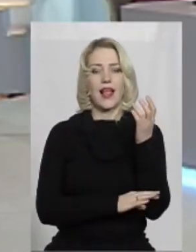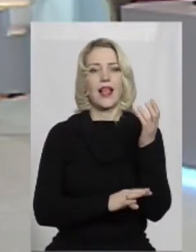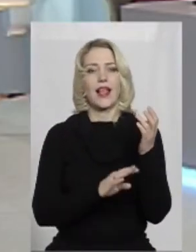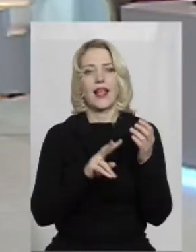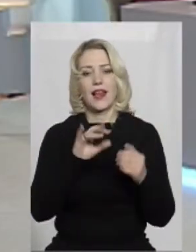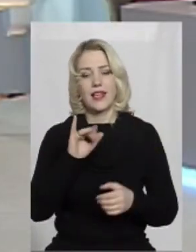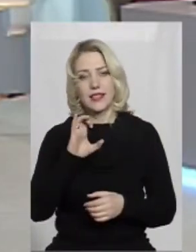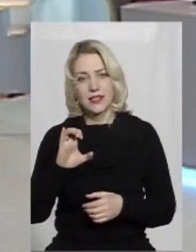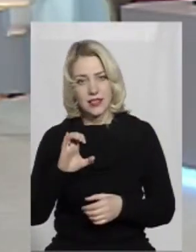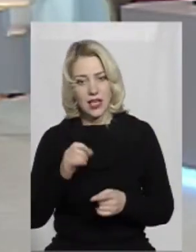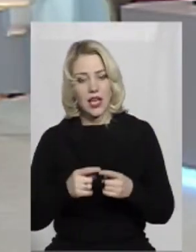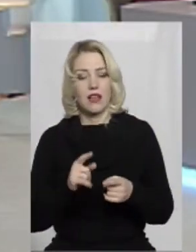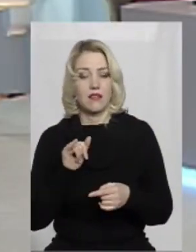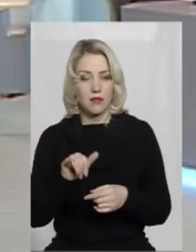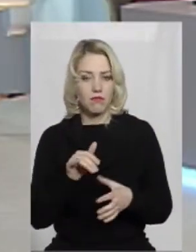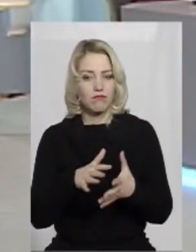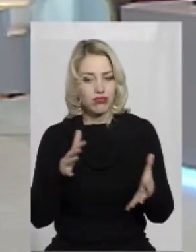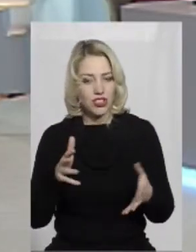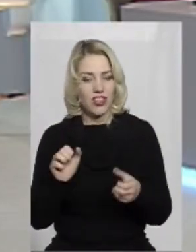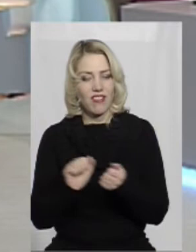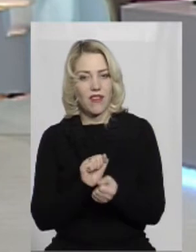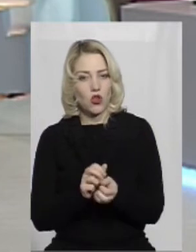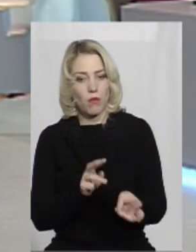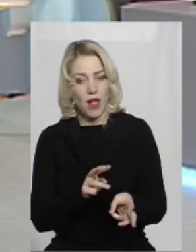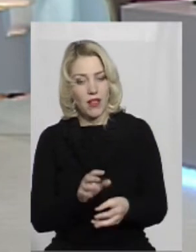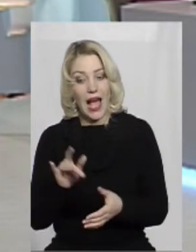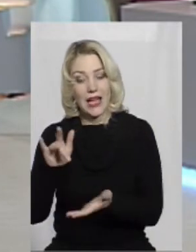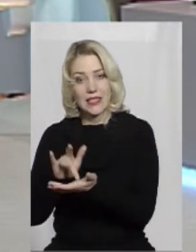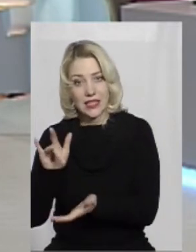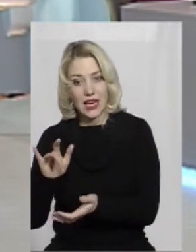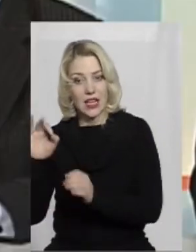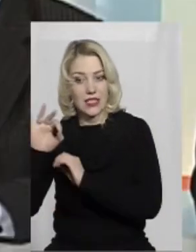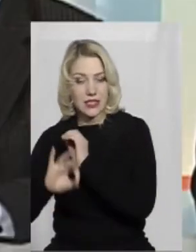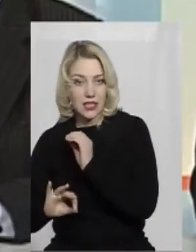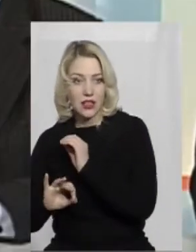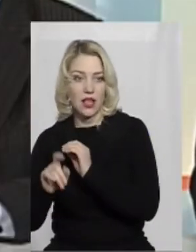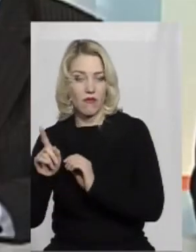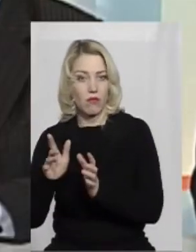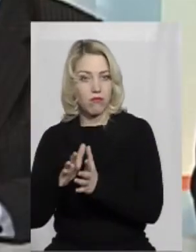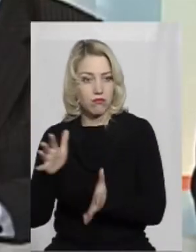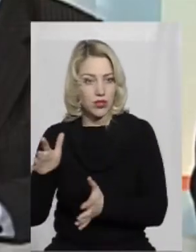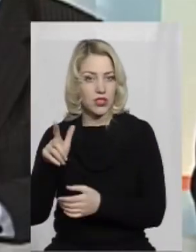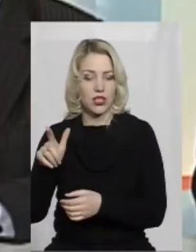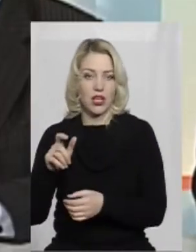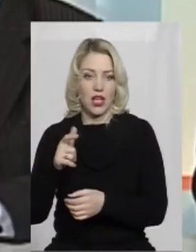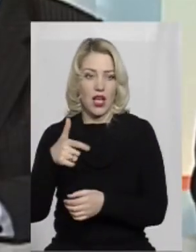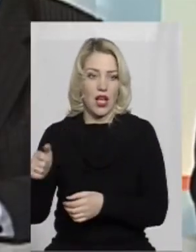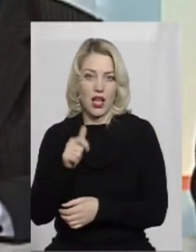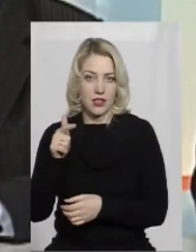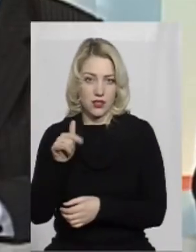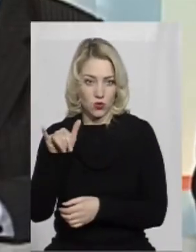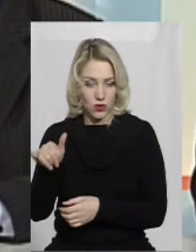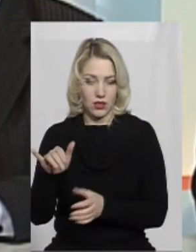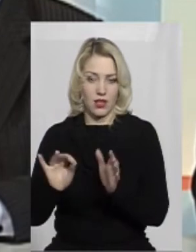твердопаливні котли більше йдуть на Західну Україну, Центральна, Східна, все ж таки, вони там надають перевагу